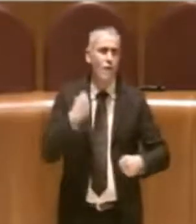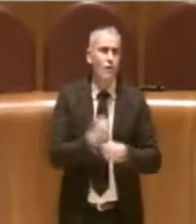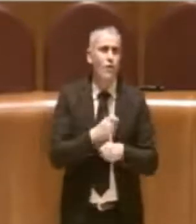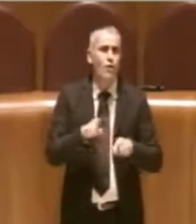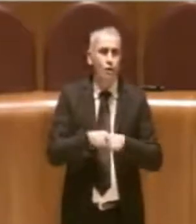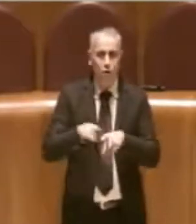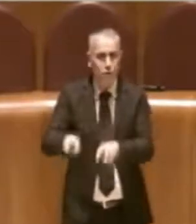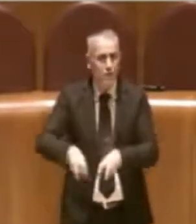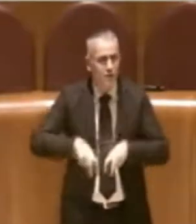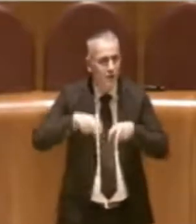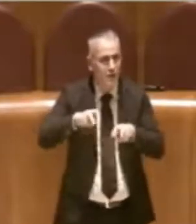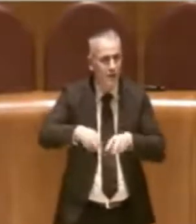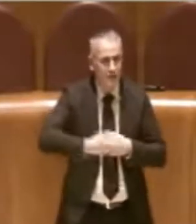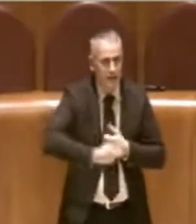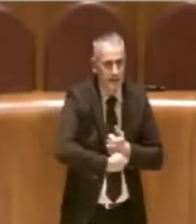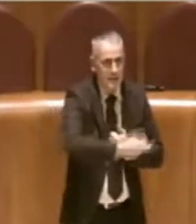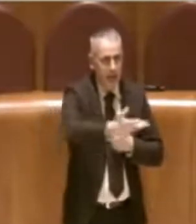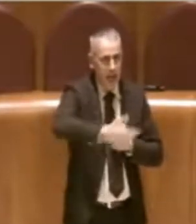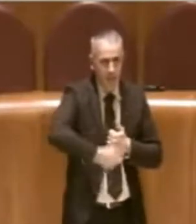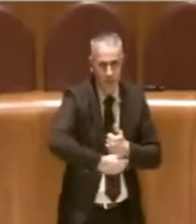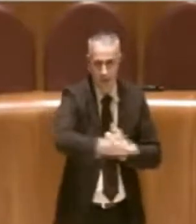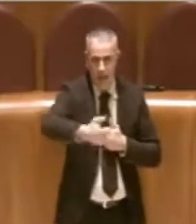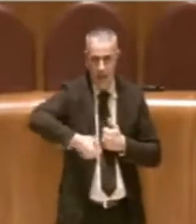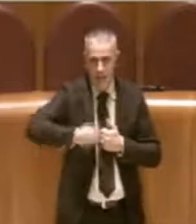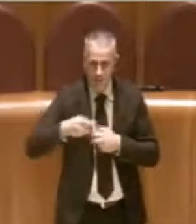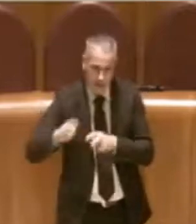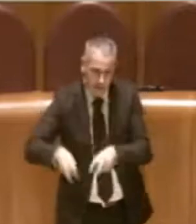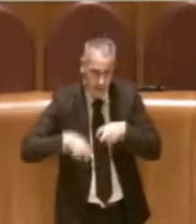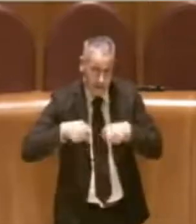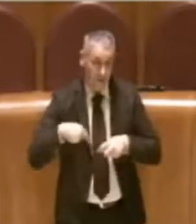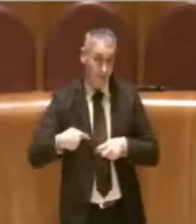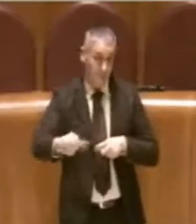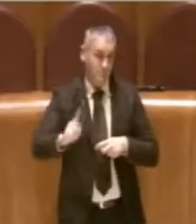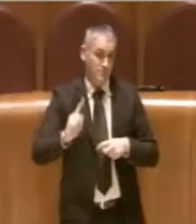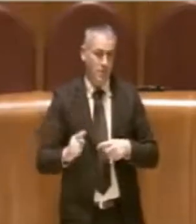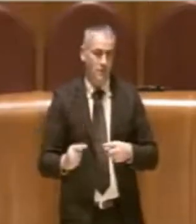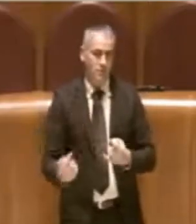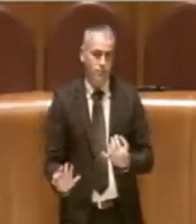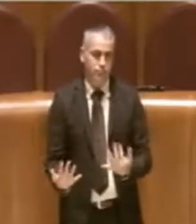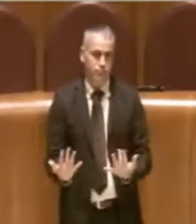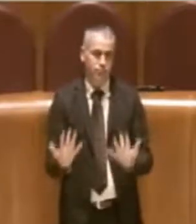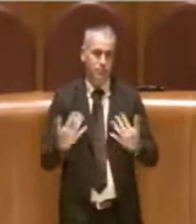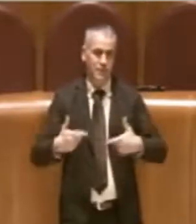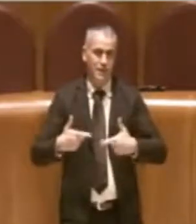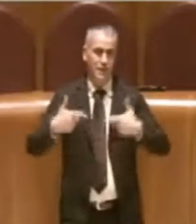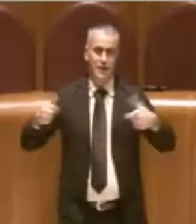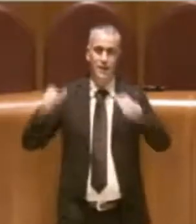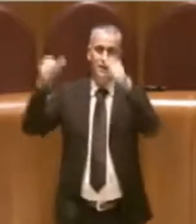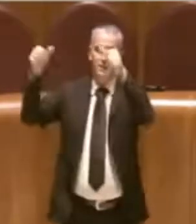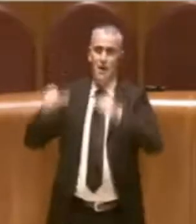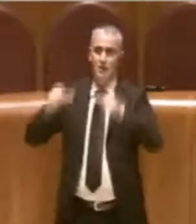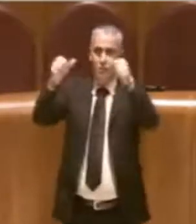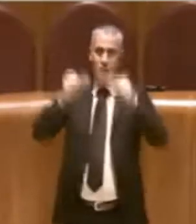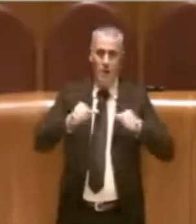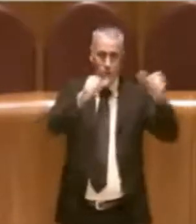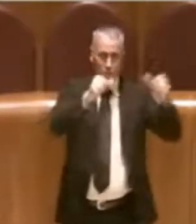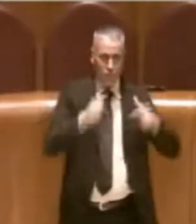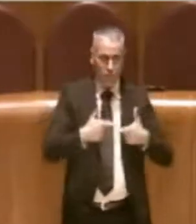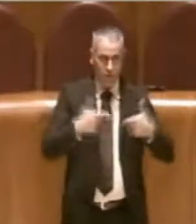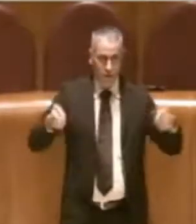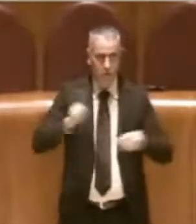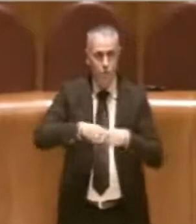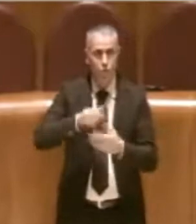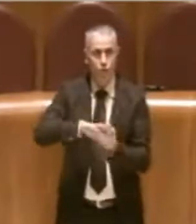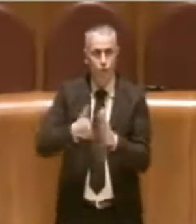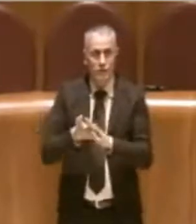che sta dando i suoi risultati. Esponenzialmente il numero di bandi sta aumentando, esponenzialmente il numero di contratti che